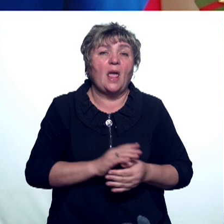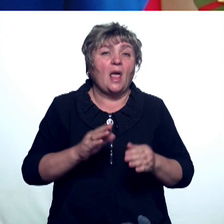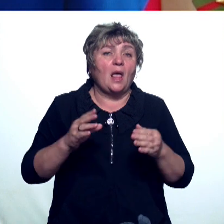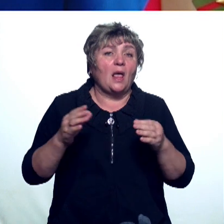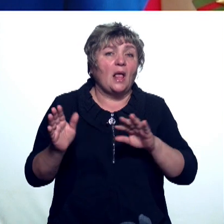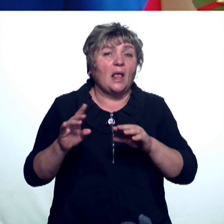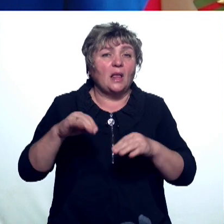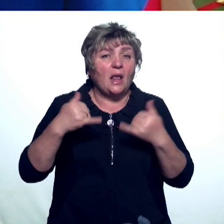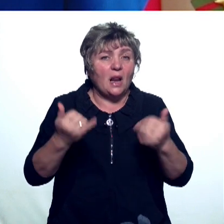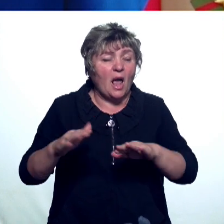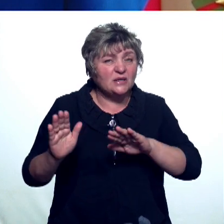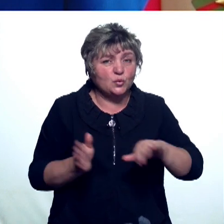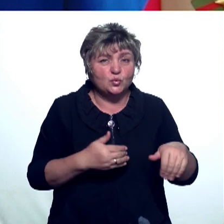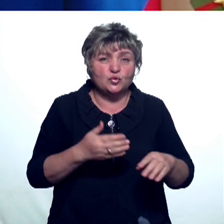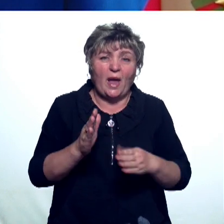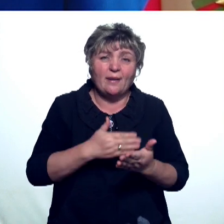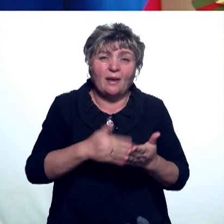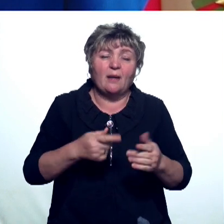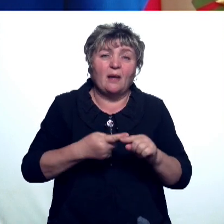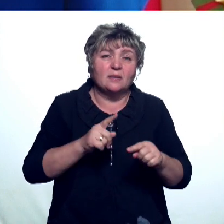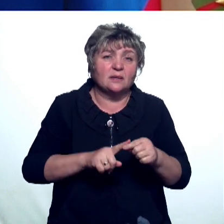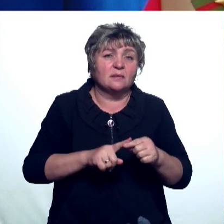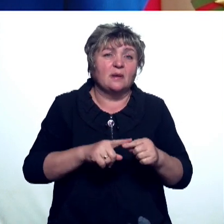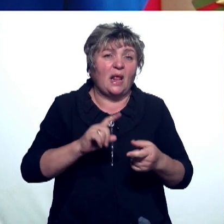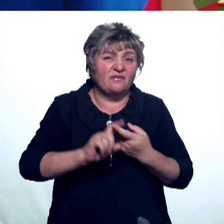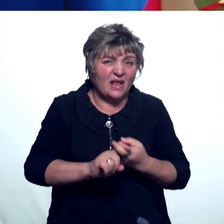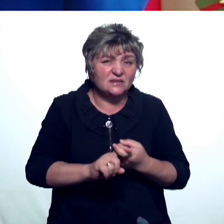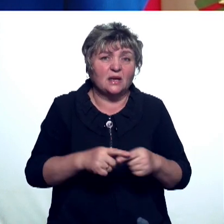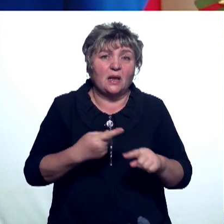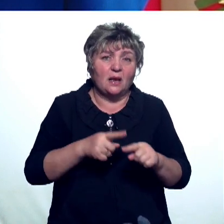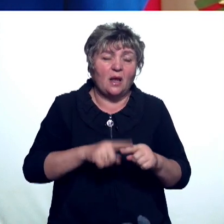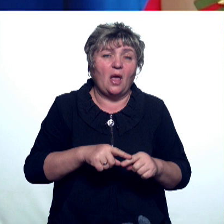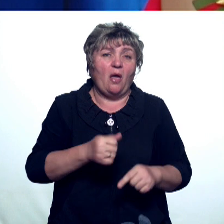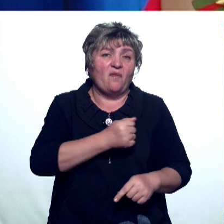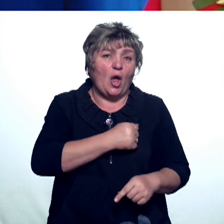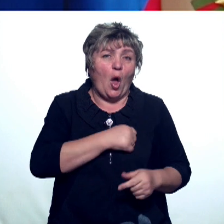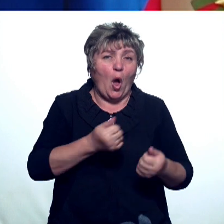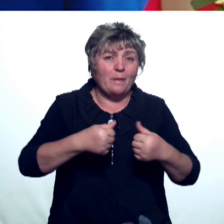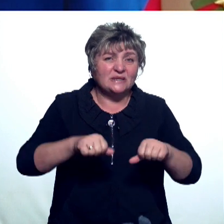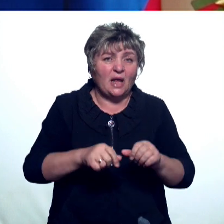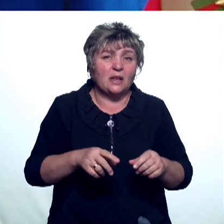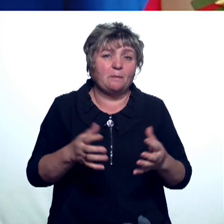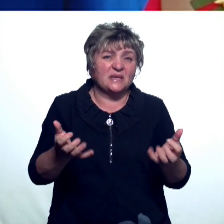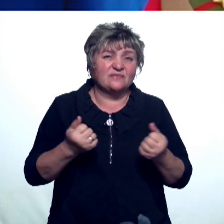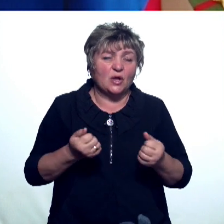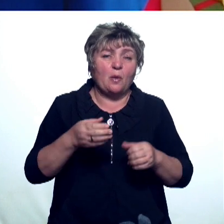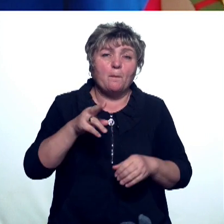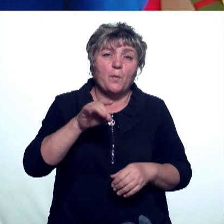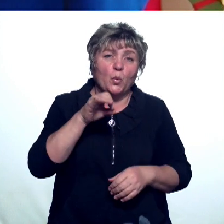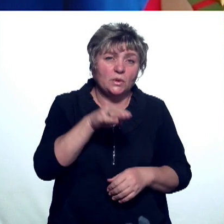исключения заноса инфекции и ее распространения среди призывников. С этой целью военные комиссариаты, призывные пункты, также сборный